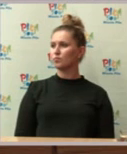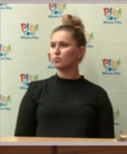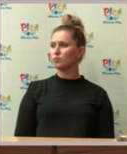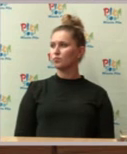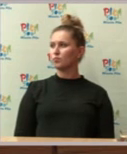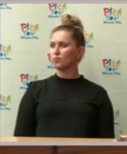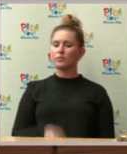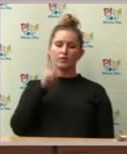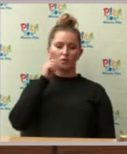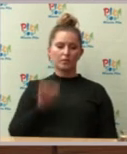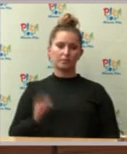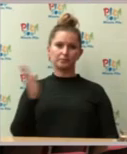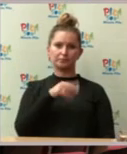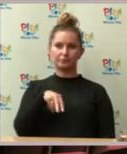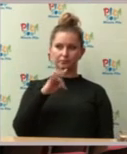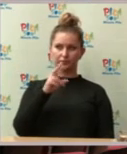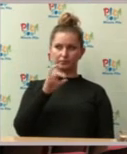się pan przewodniczący Lucjan Szutkowski.